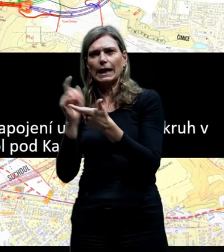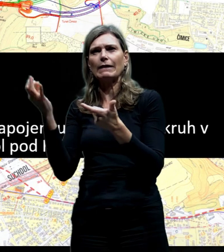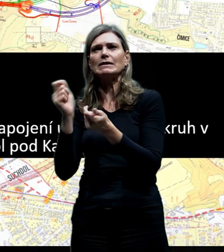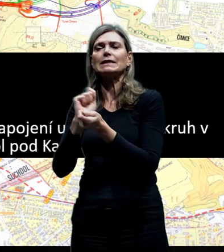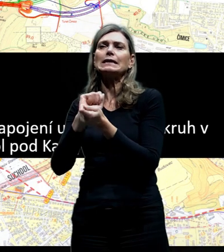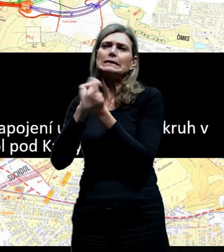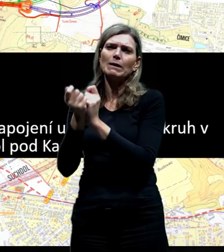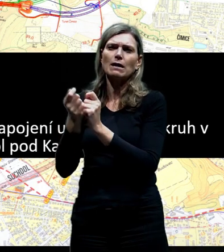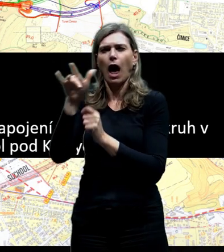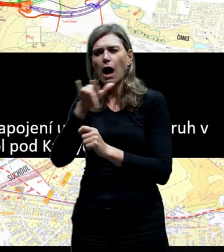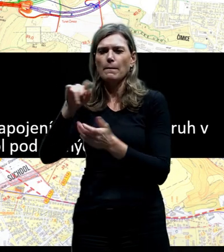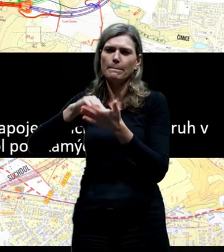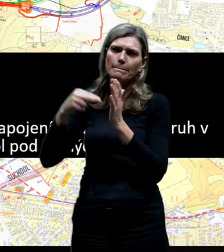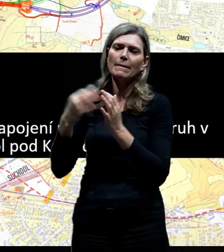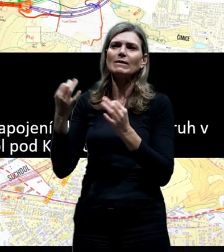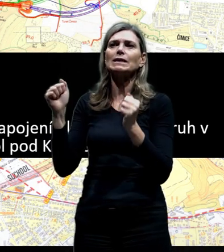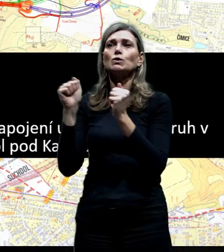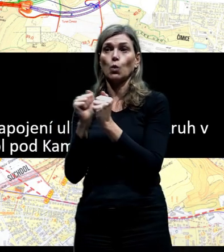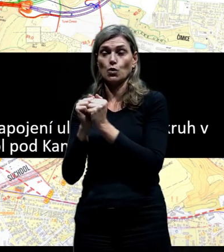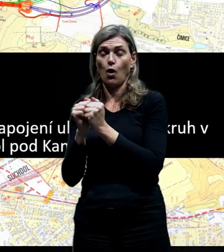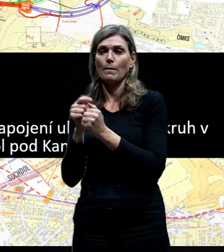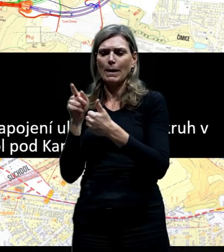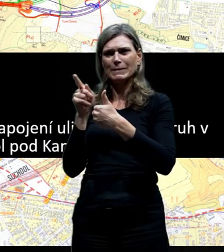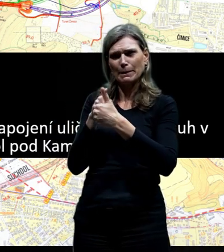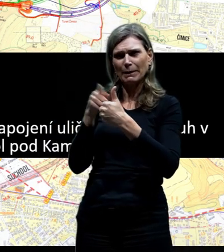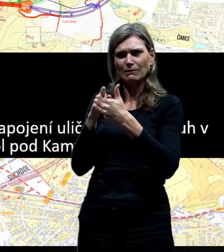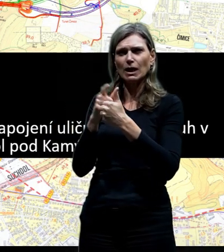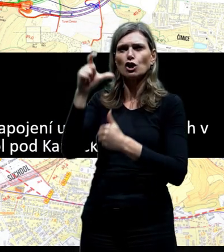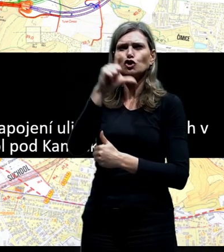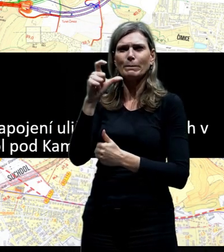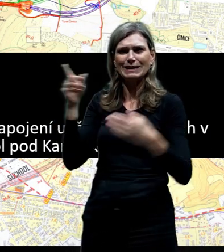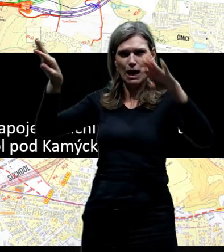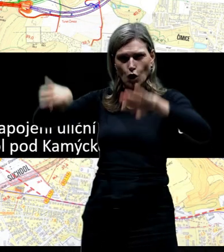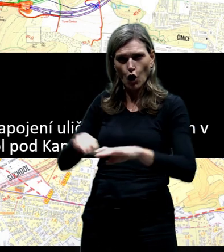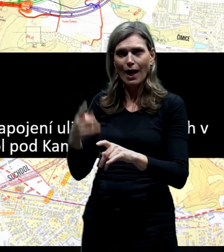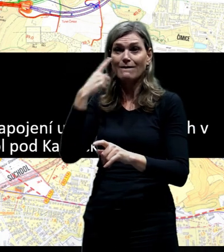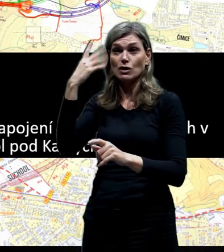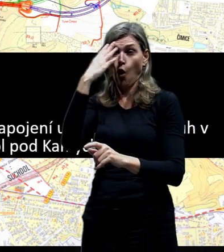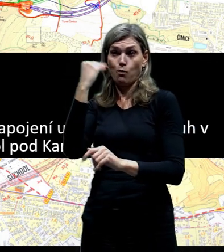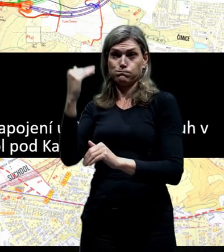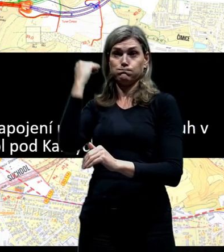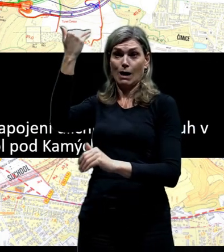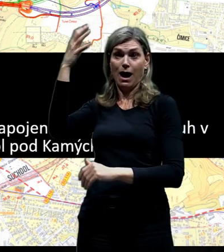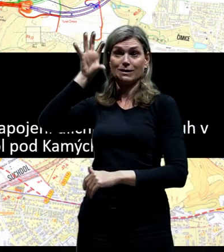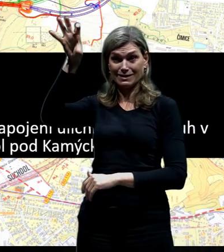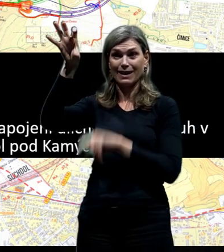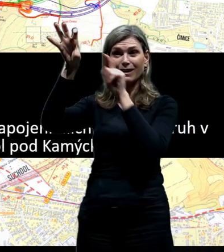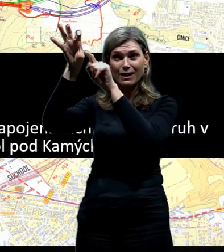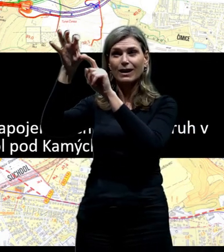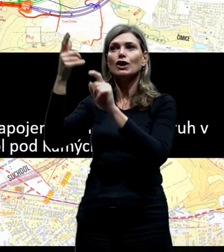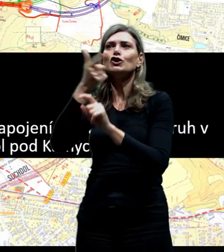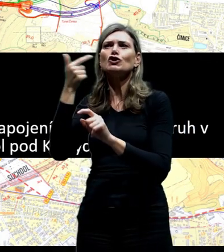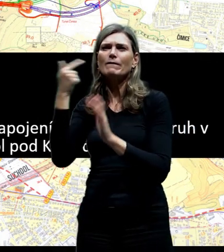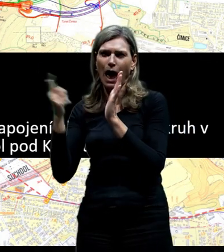v Sůdole. Co se týká té Čimické rokle, tady vidíte vpravo nahoře na obrázku to, co je